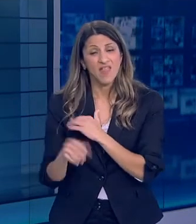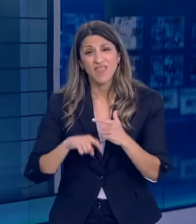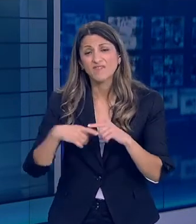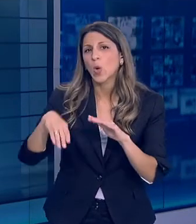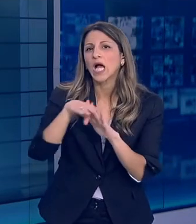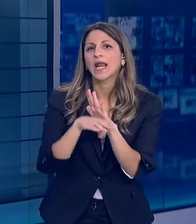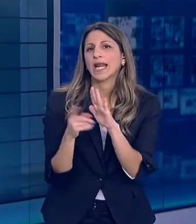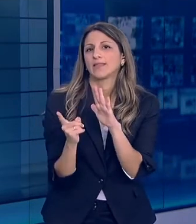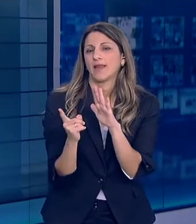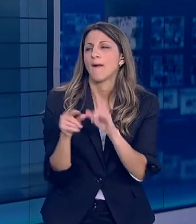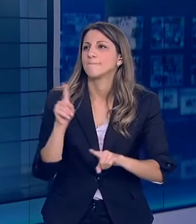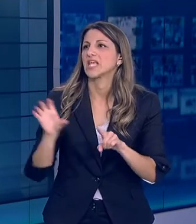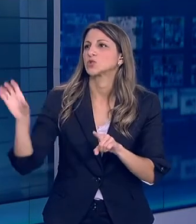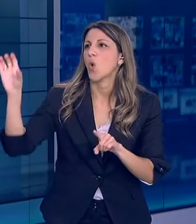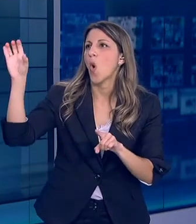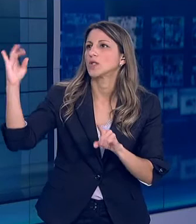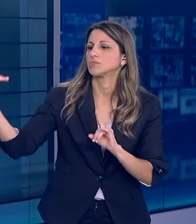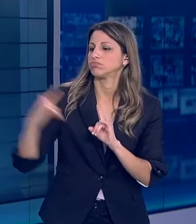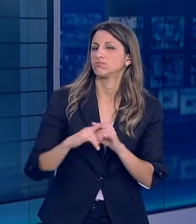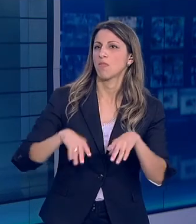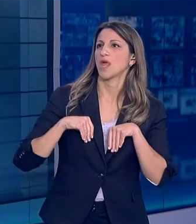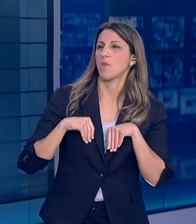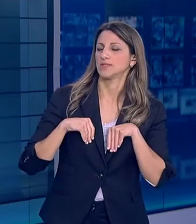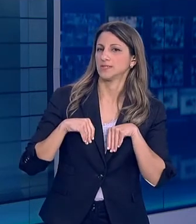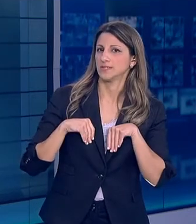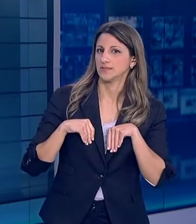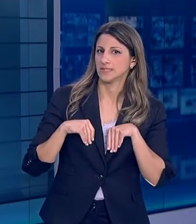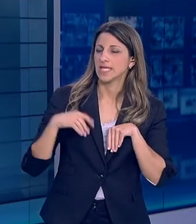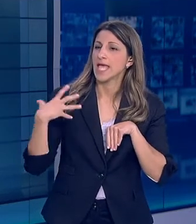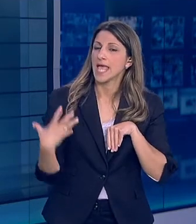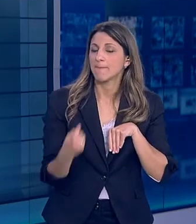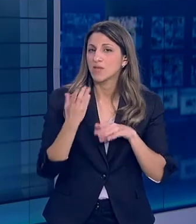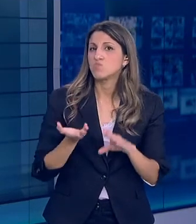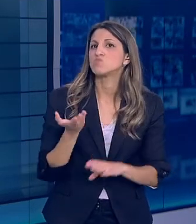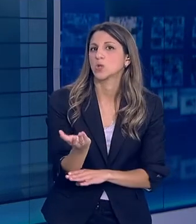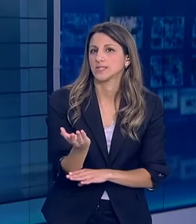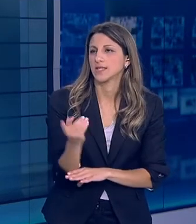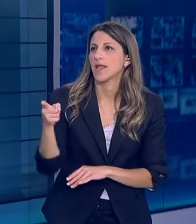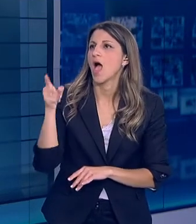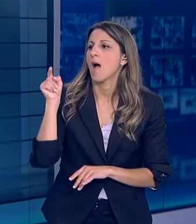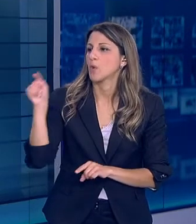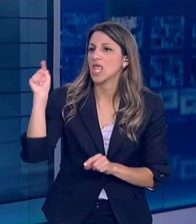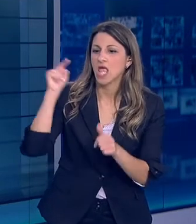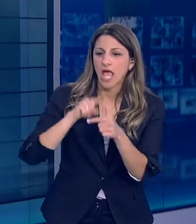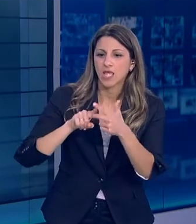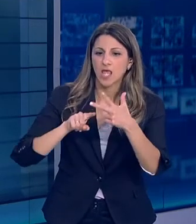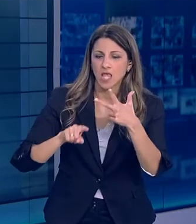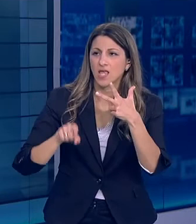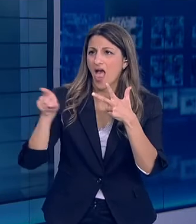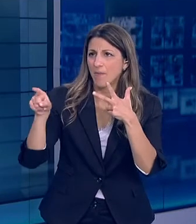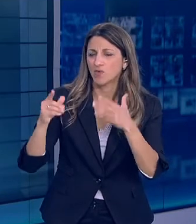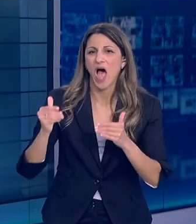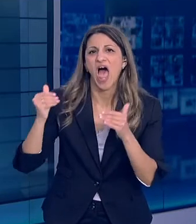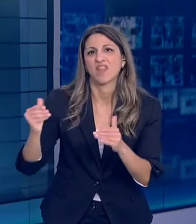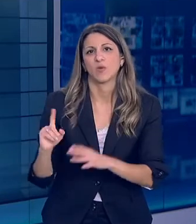επιτρέπει Ή να λέει ότι Καλό είναι να αναβάλλετε το ταξίδι Από και προς αυτές τις περιοχές Όπως έγινε και στην αρχή της επιδημίας Καταλαβαίνετε ότι δεν είναι κάτι εύκολο